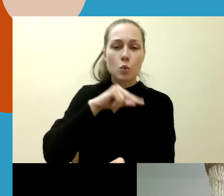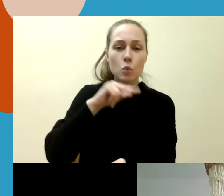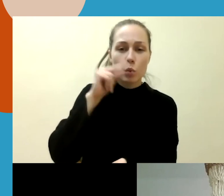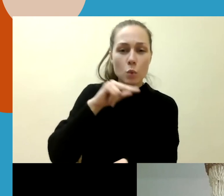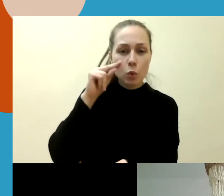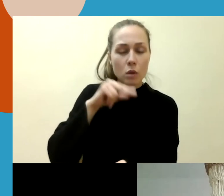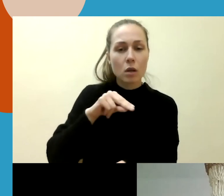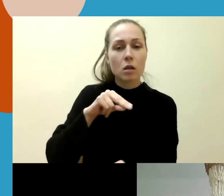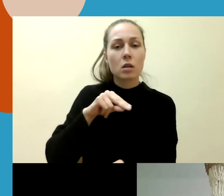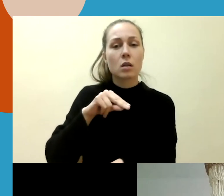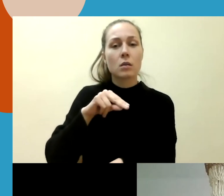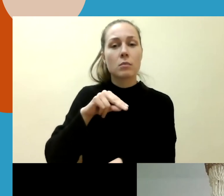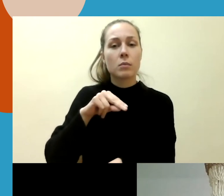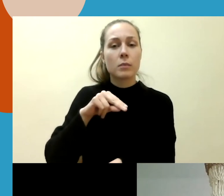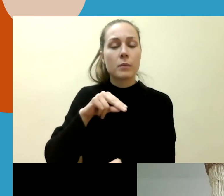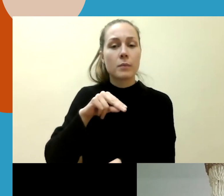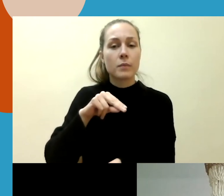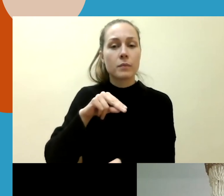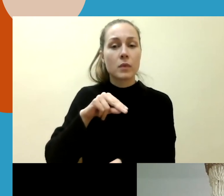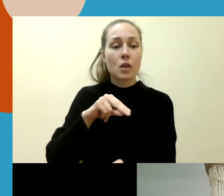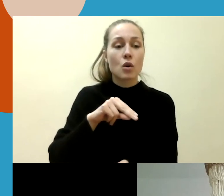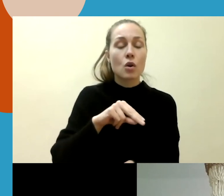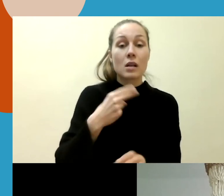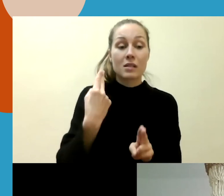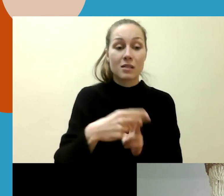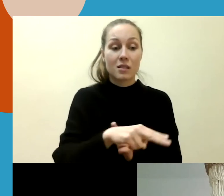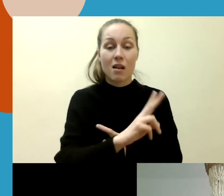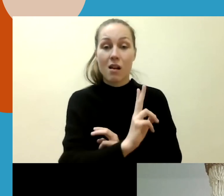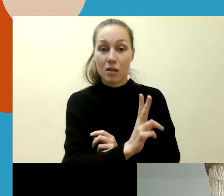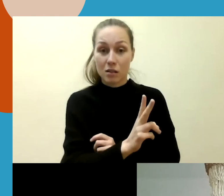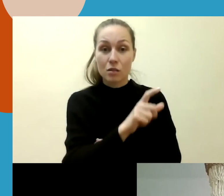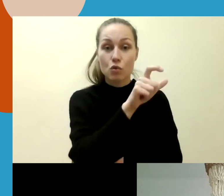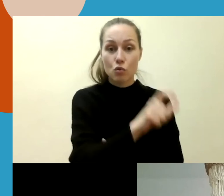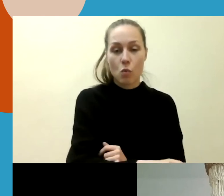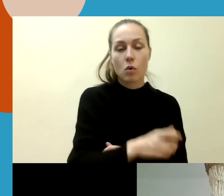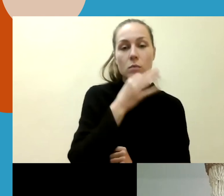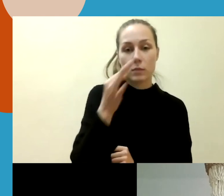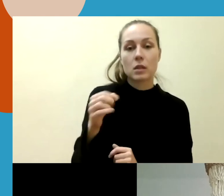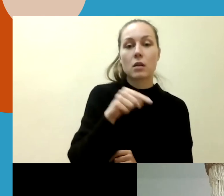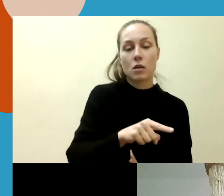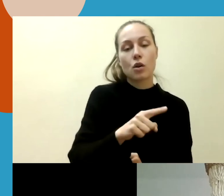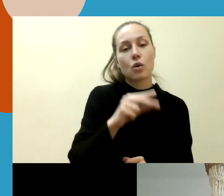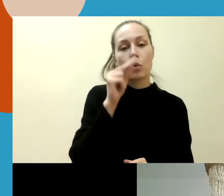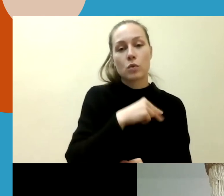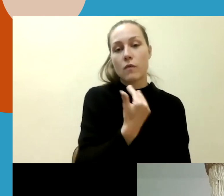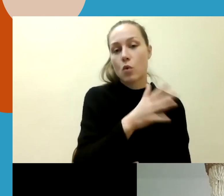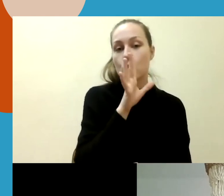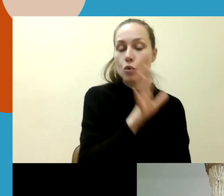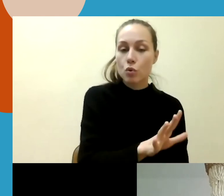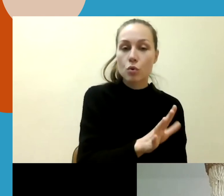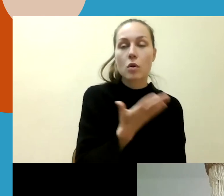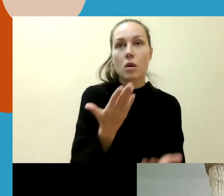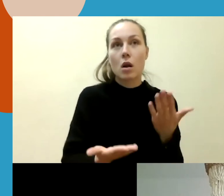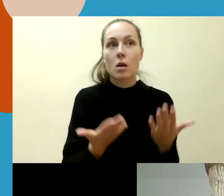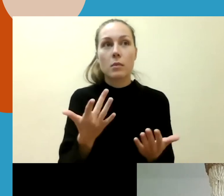praneša nukenties asmo ir įvardina, kad tai yra nepykantos nuskaltimas. Arba jeigu tai kyla tokių